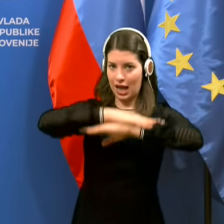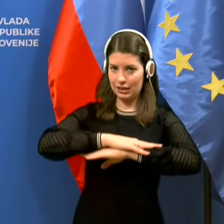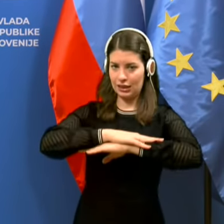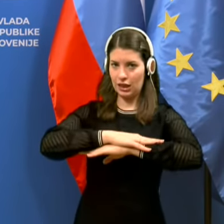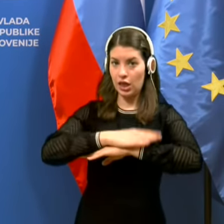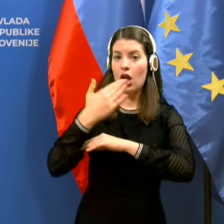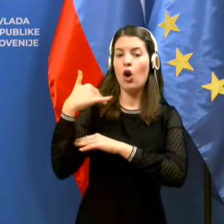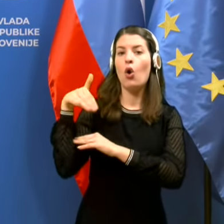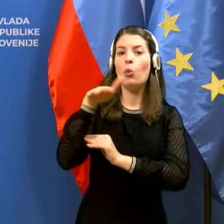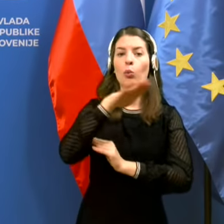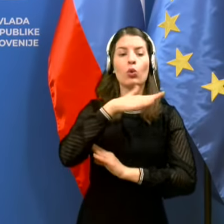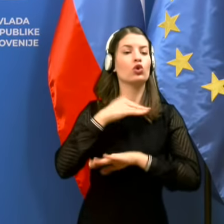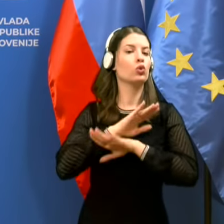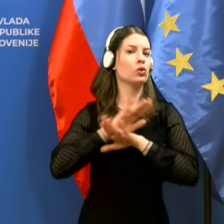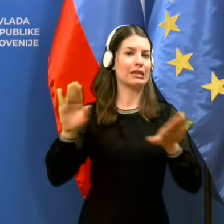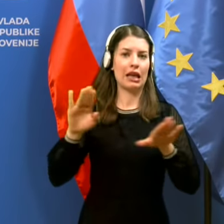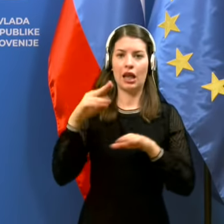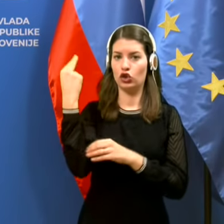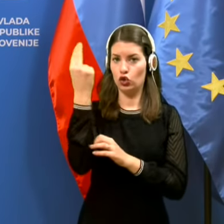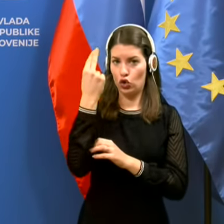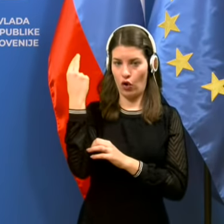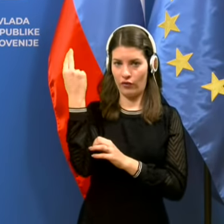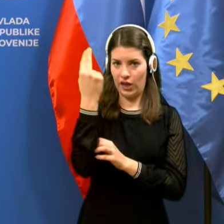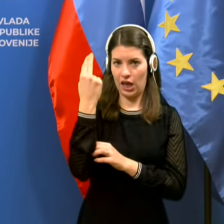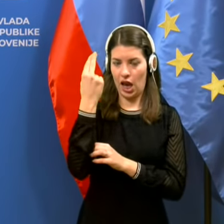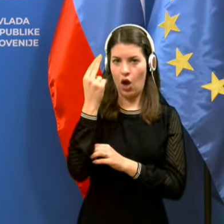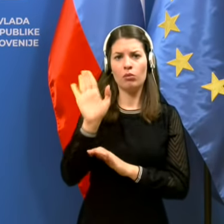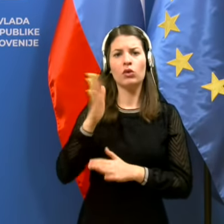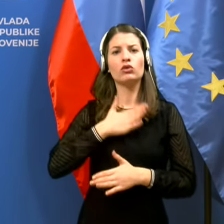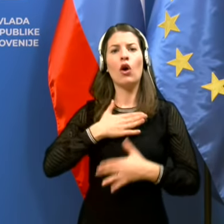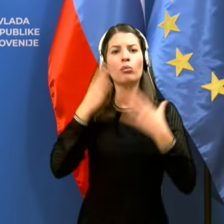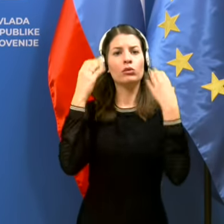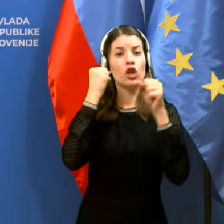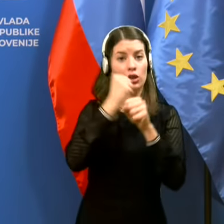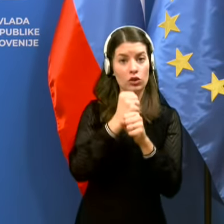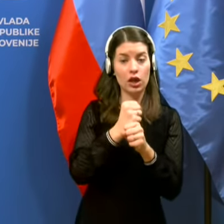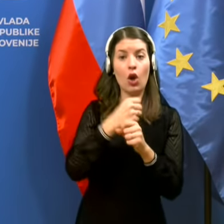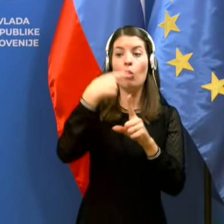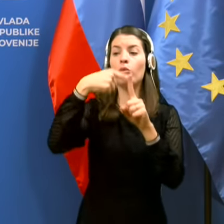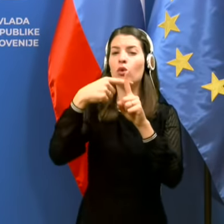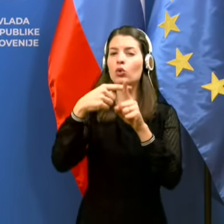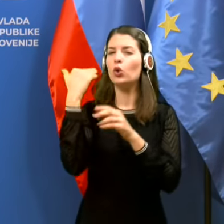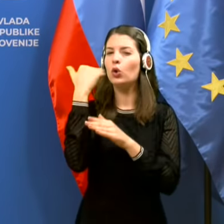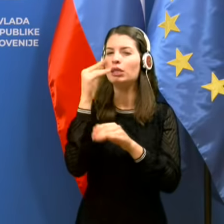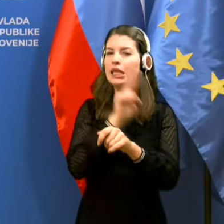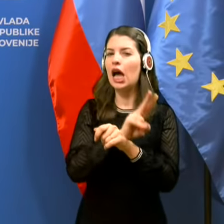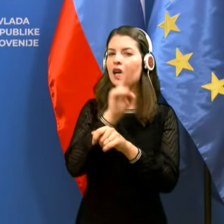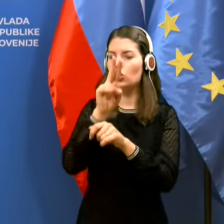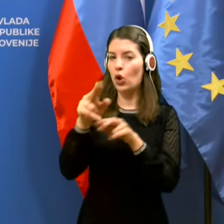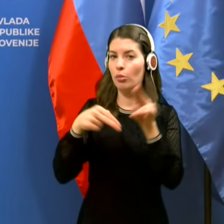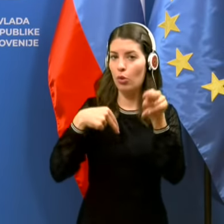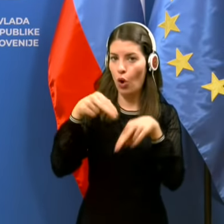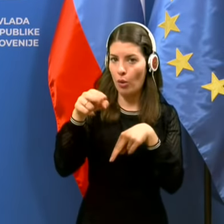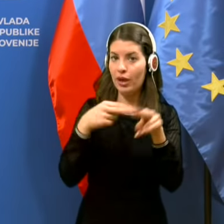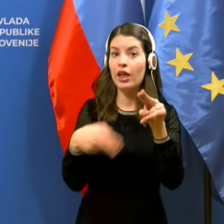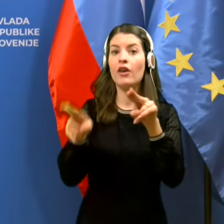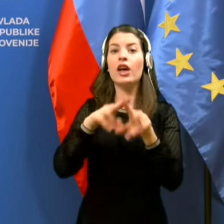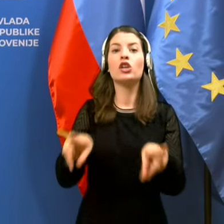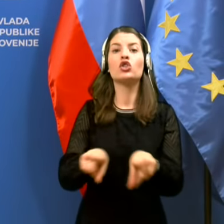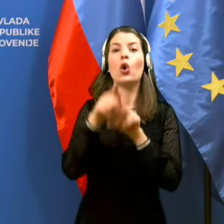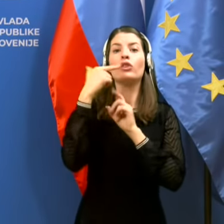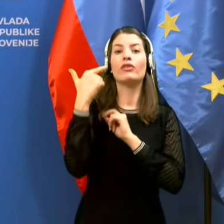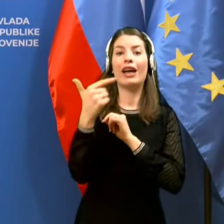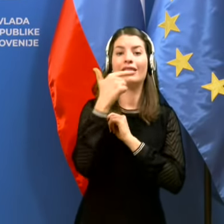območju celotne države ob svojem rednem delu izvajala tudi postrene nadzore prometa na več kot 22